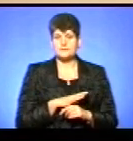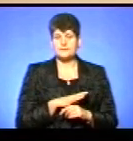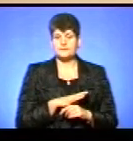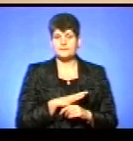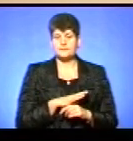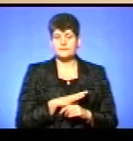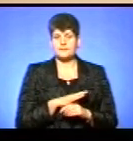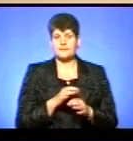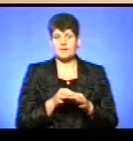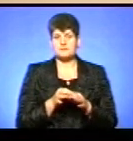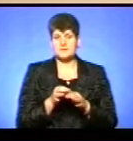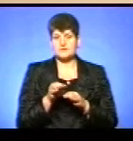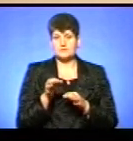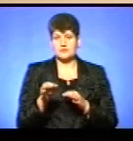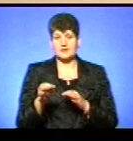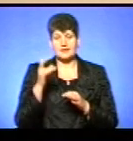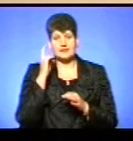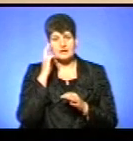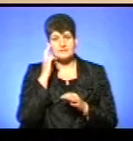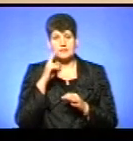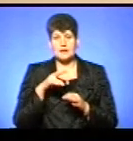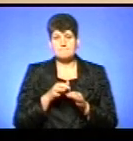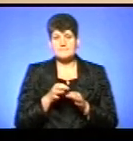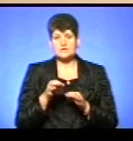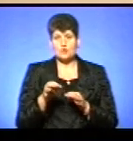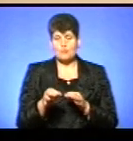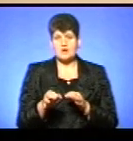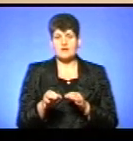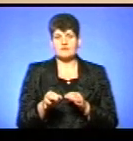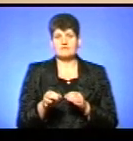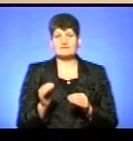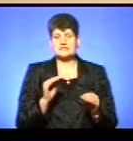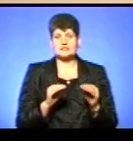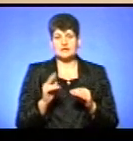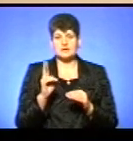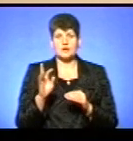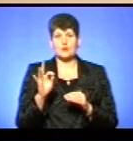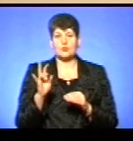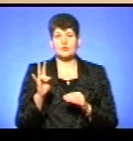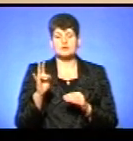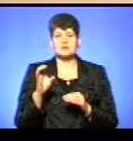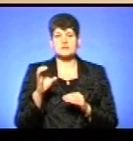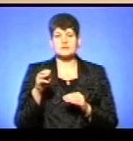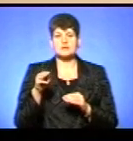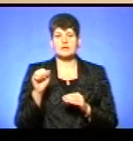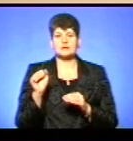Київською метрополією в складі Панцентинопольського патріархату.